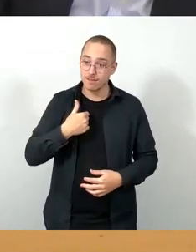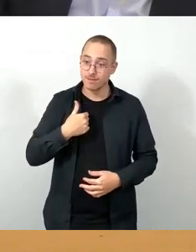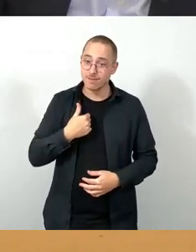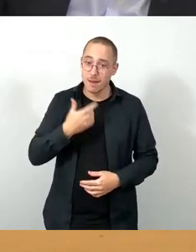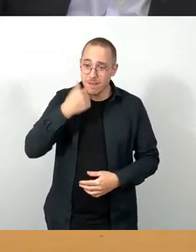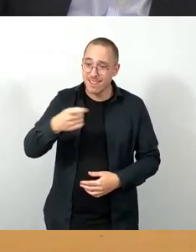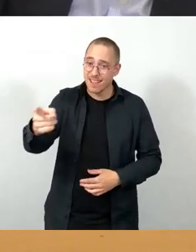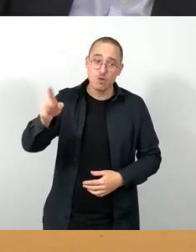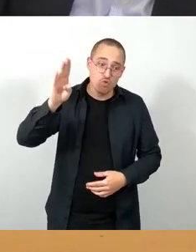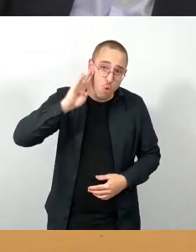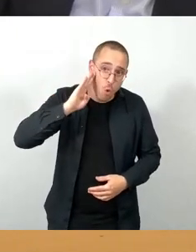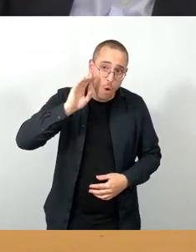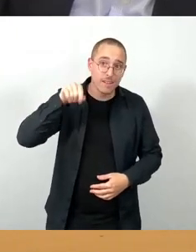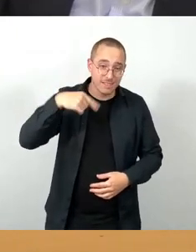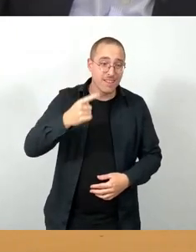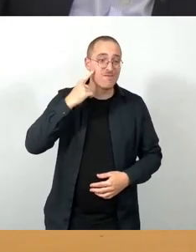am Ende der Abstimmungstimme ist.